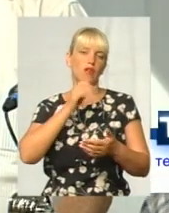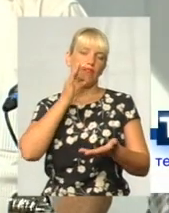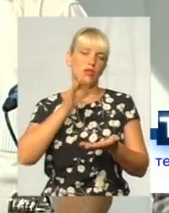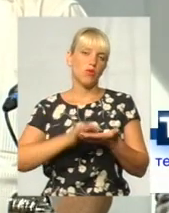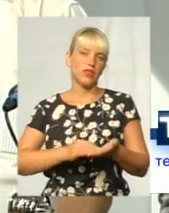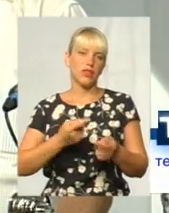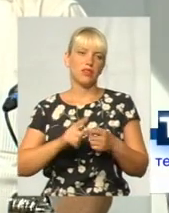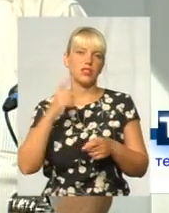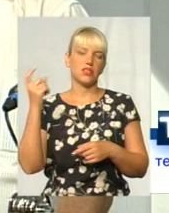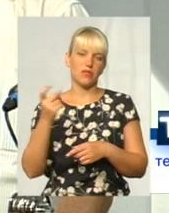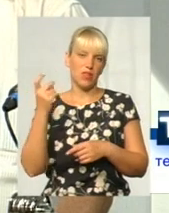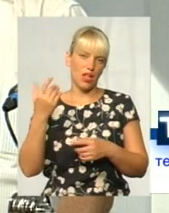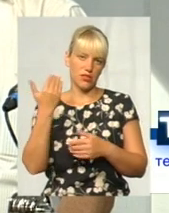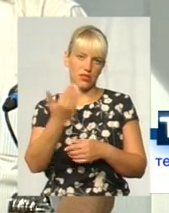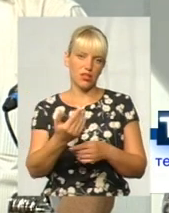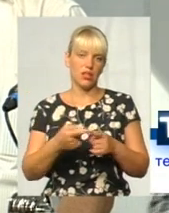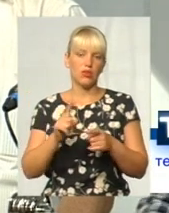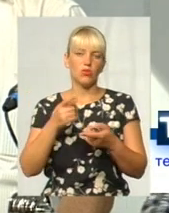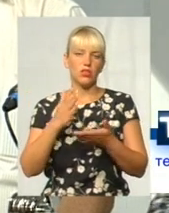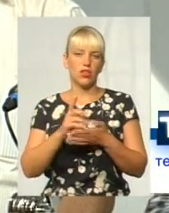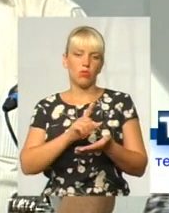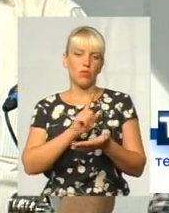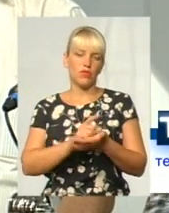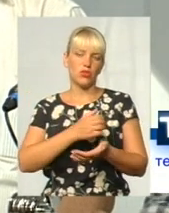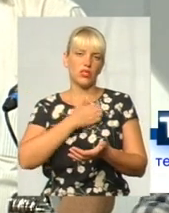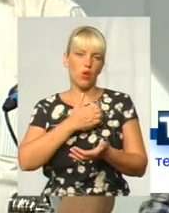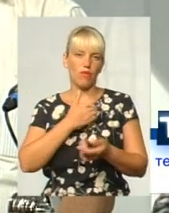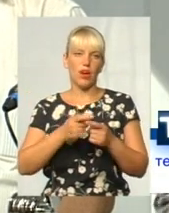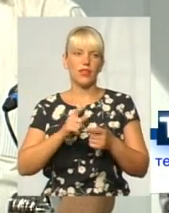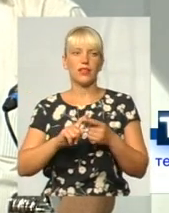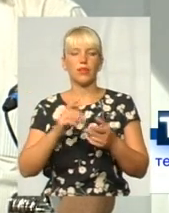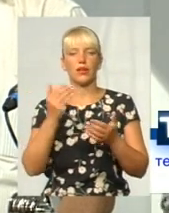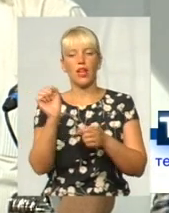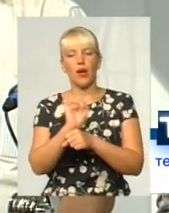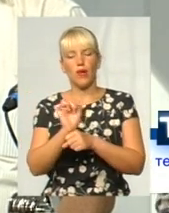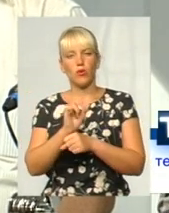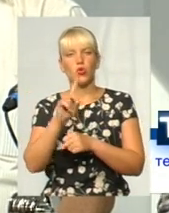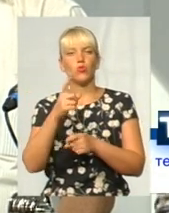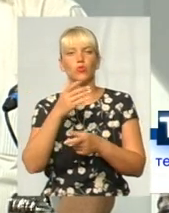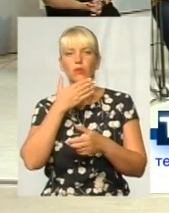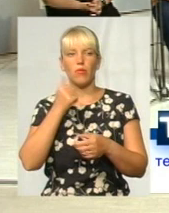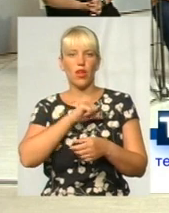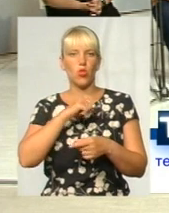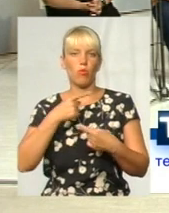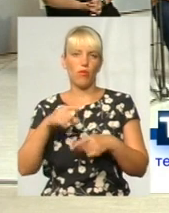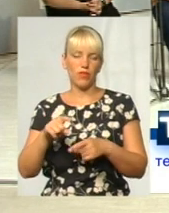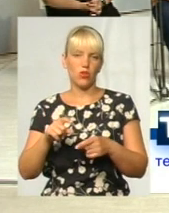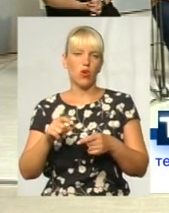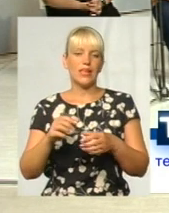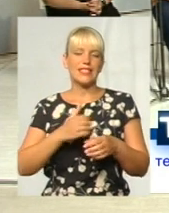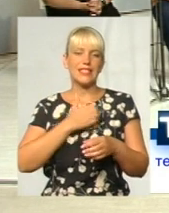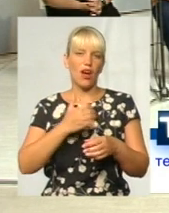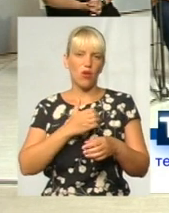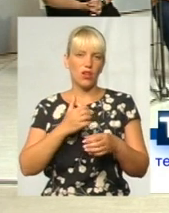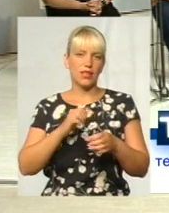безпосередньо власник. Чому ми говоримо, є обов'язково страхування цивільної відповідальності автомобіля, але немає добровільного страхування автомобілів